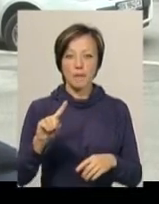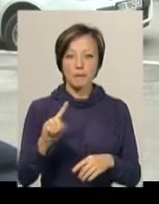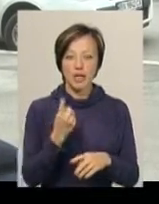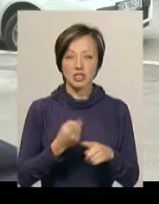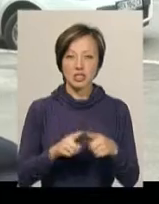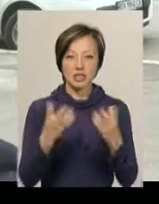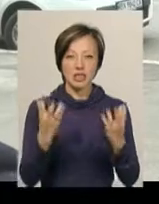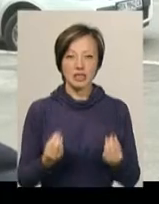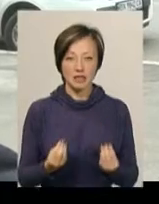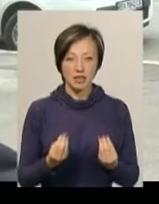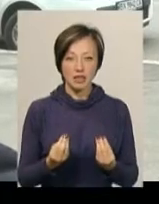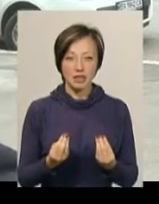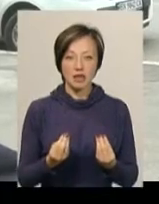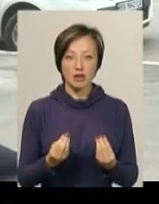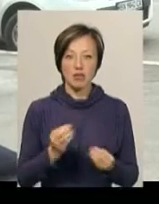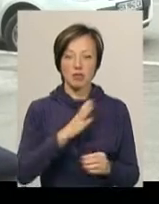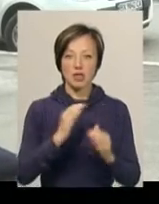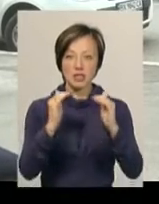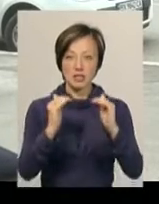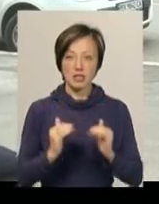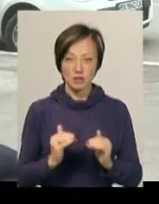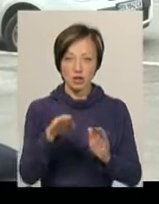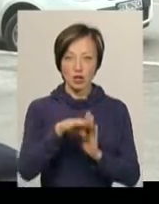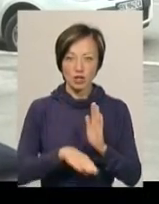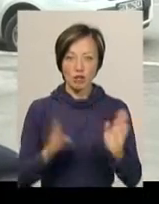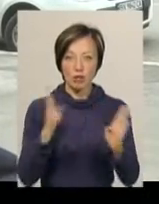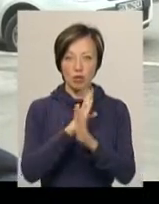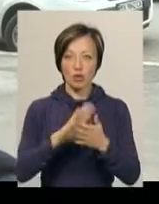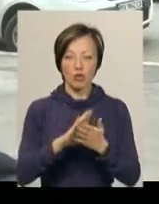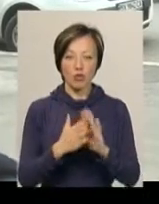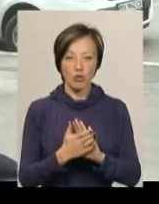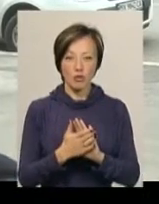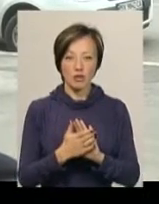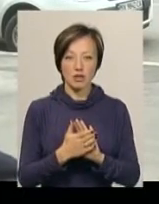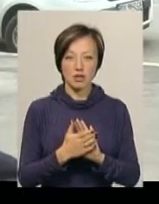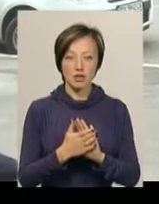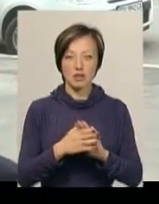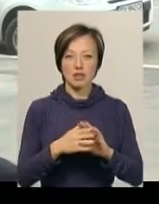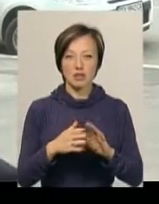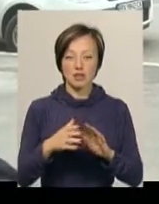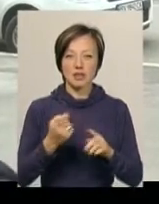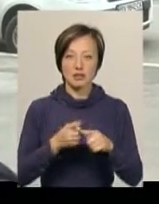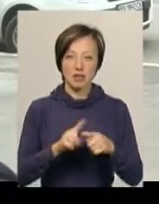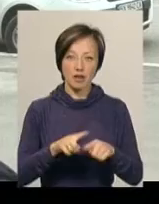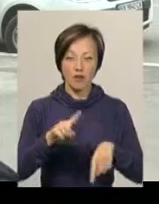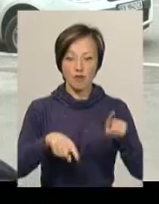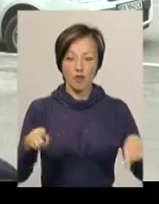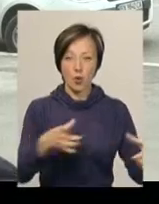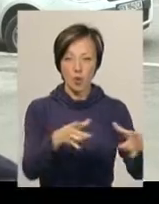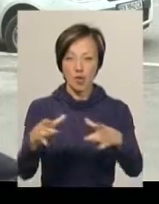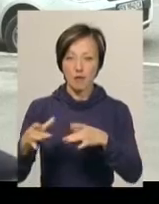ці дні ми відмічали і значне погіршення погодних умов з черговим циклоном і його фронтами.